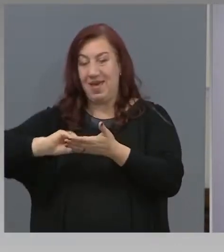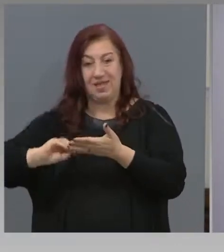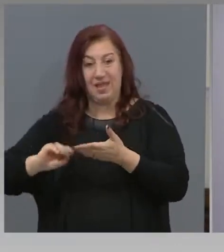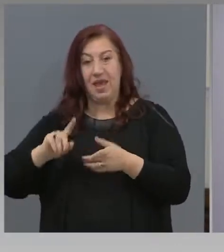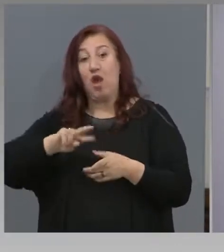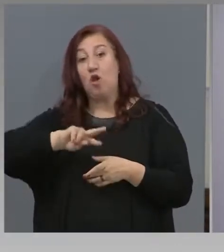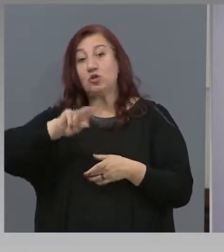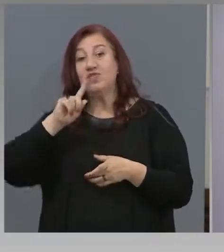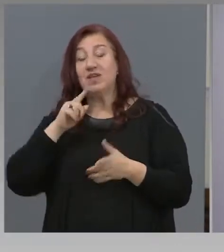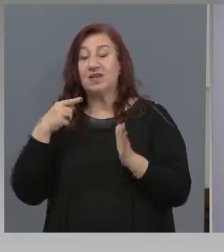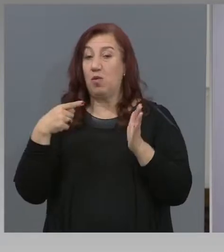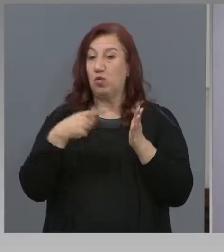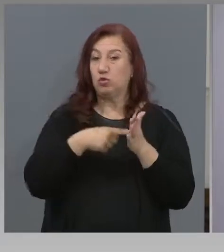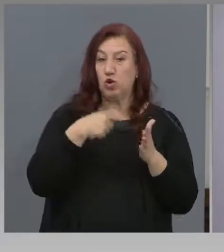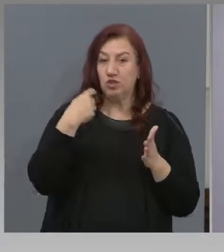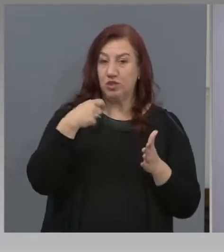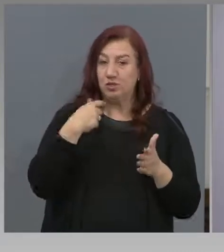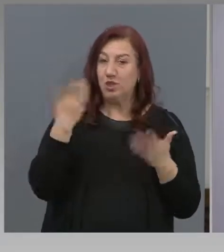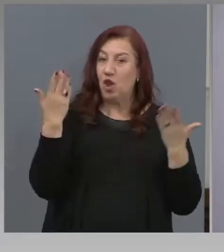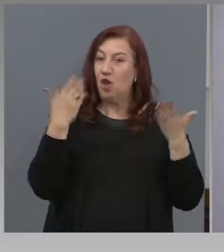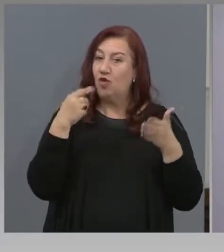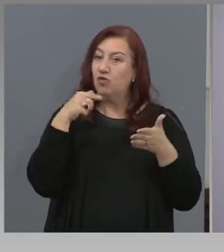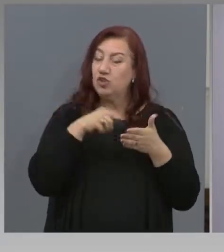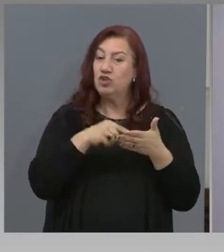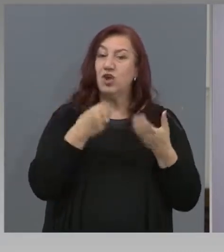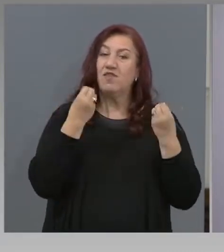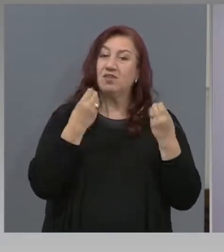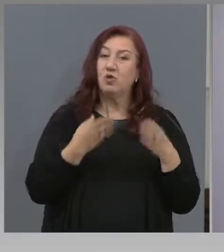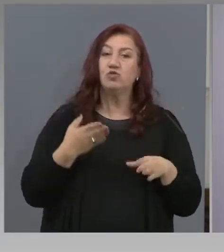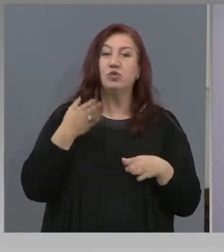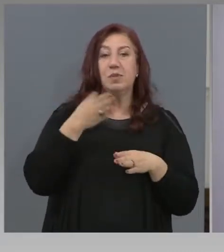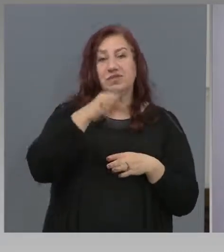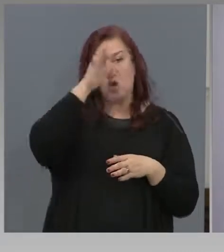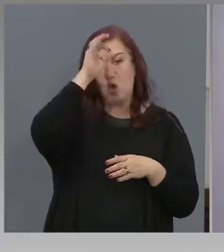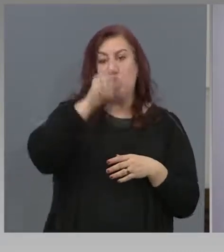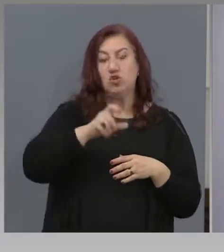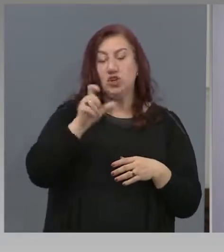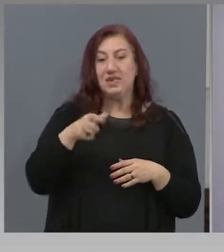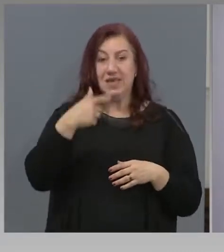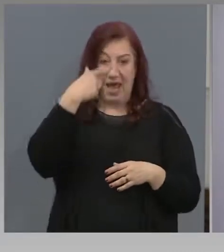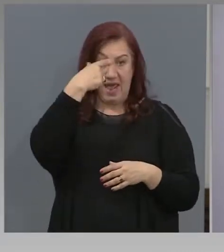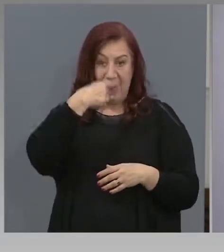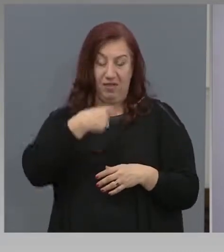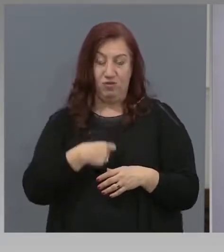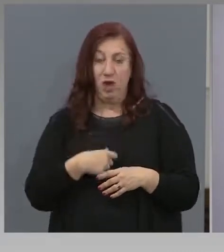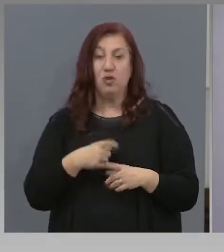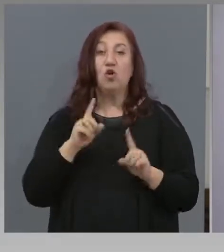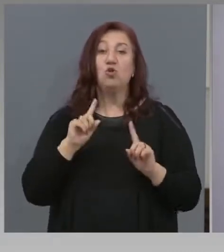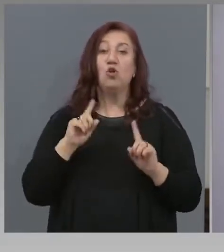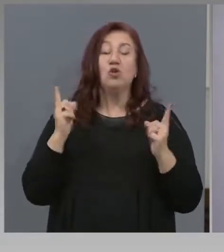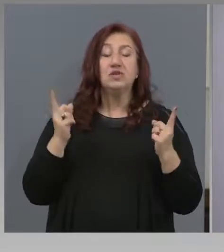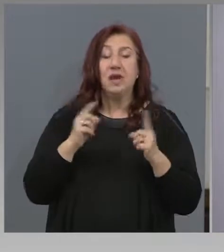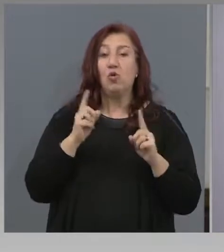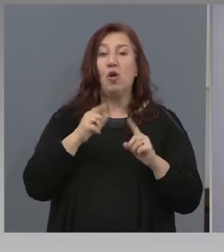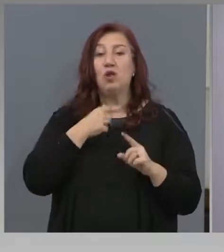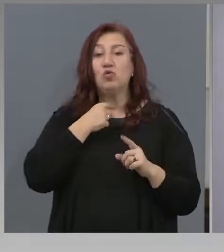в училищата ще е възможно да присъсват ученици, но индивидуално само в случаите, когато приключването на класа не е възможно в електронна среда или си налага